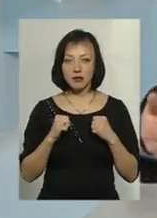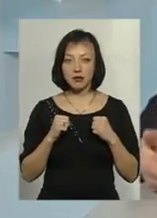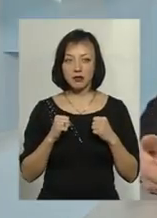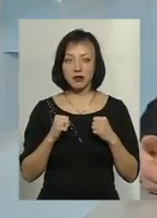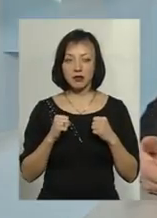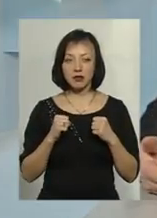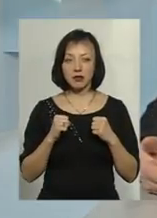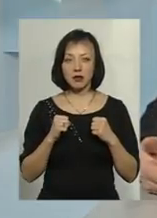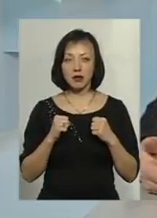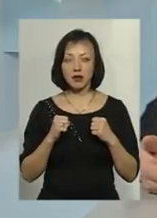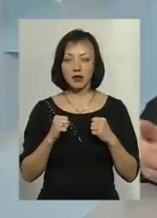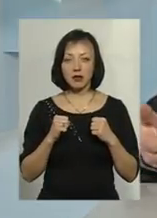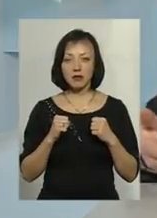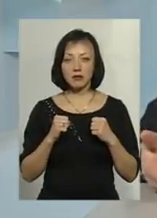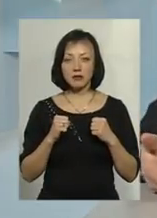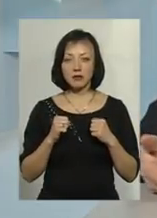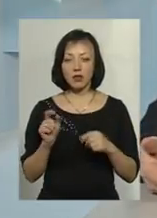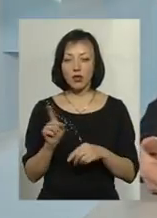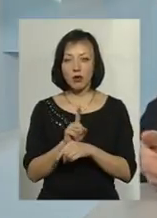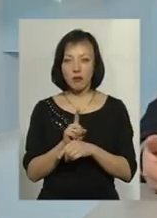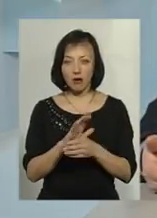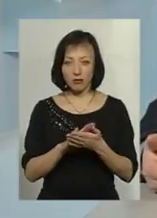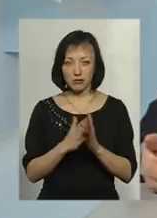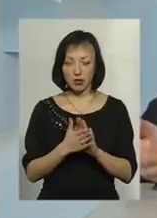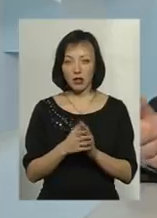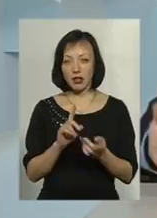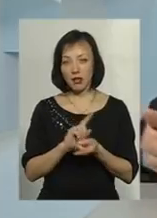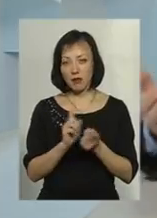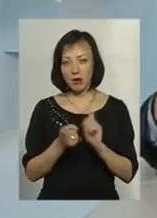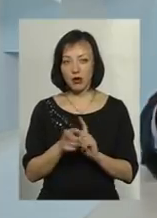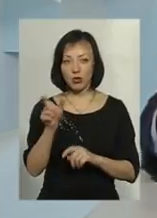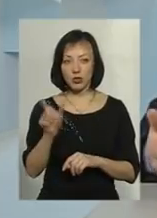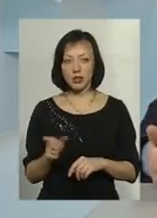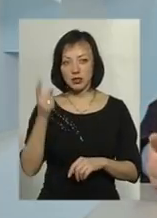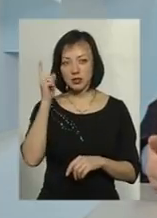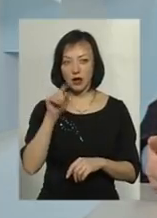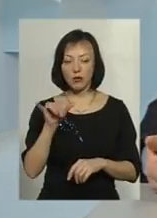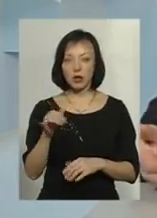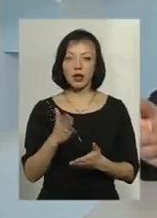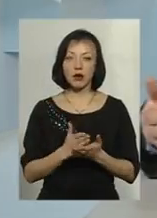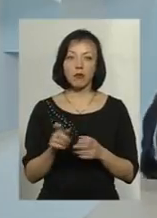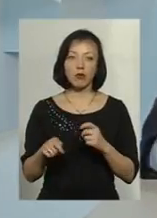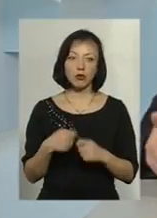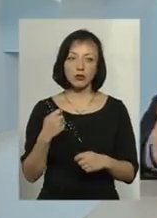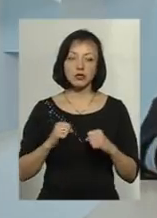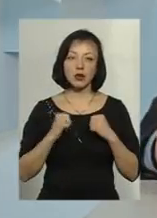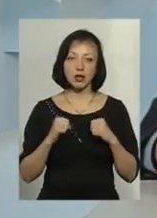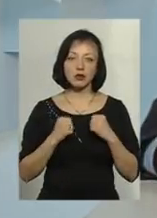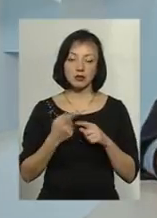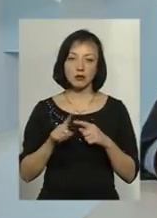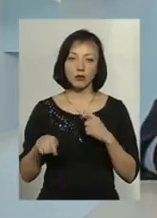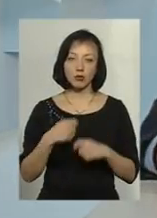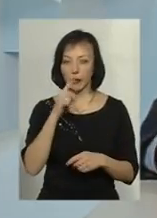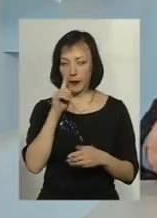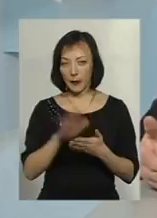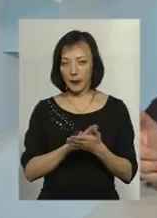ситуацію в нормальне русло, а навпаки, людина знає, що в неї є порушення, і вона старається ці порушення